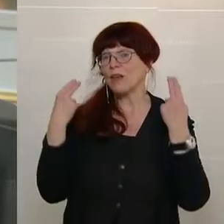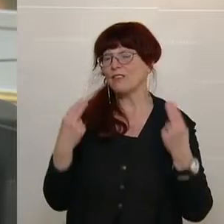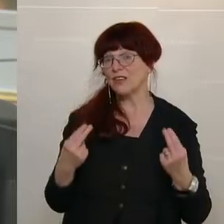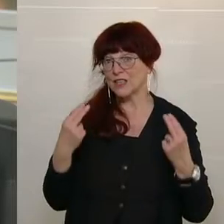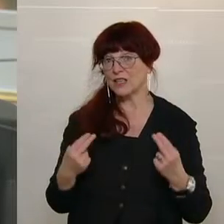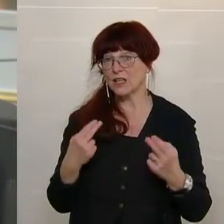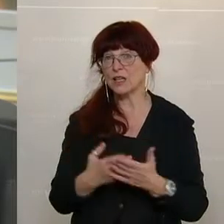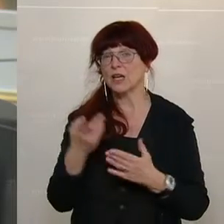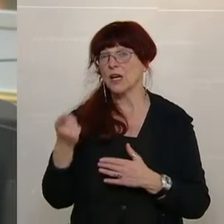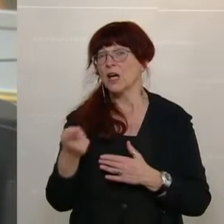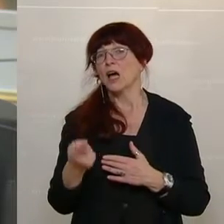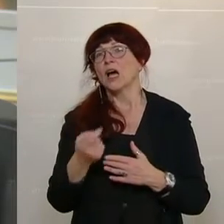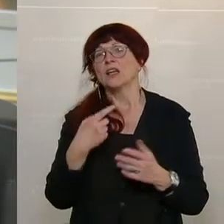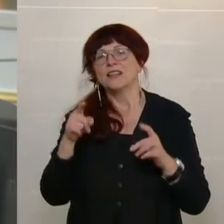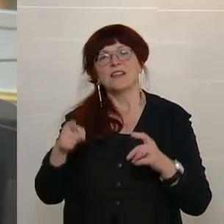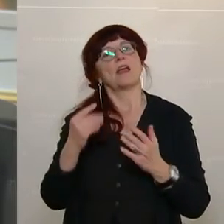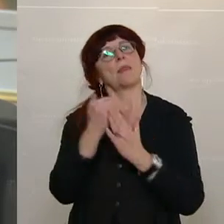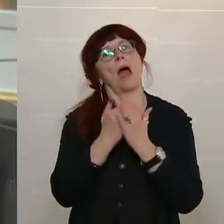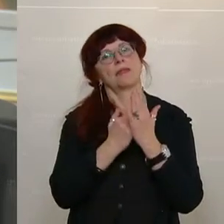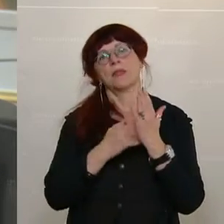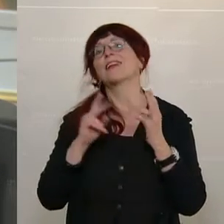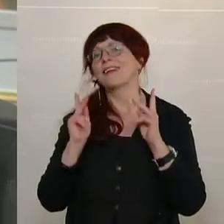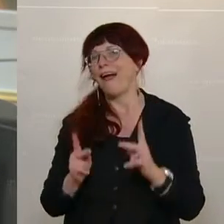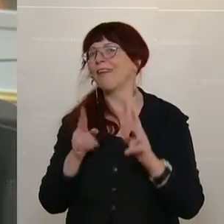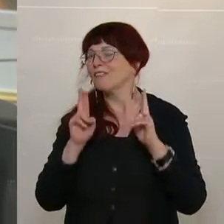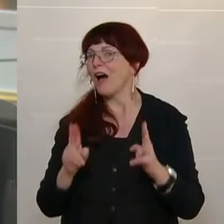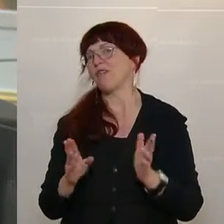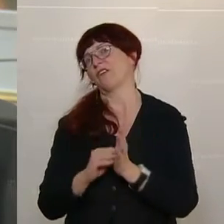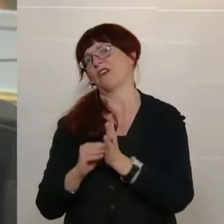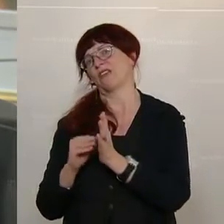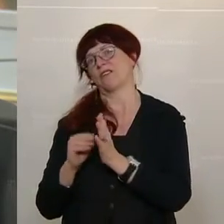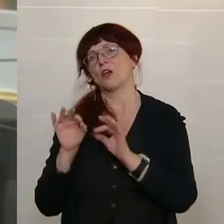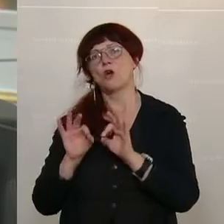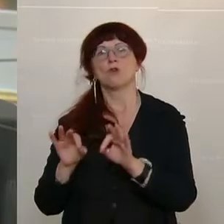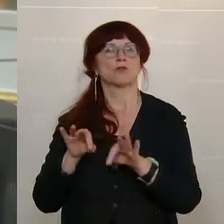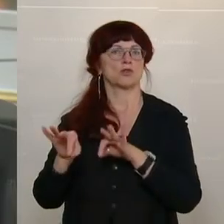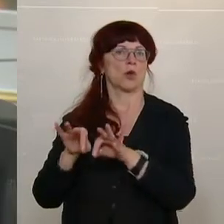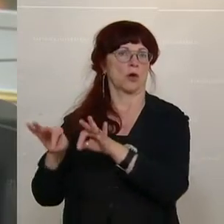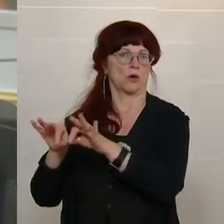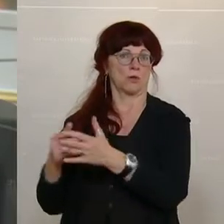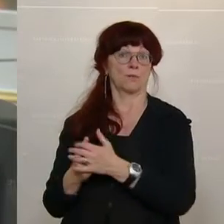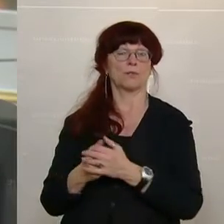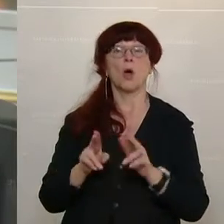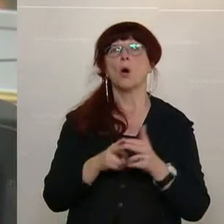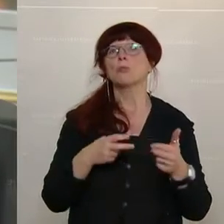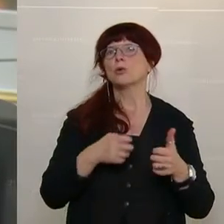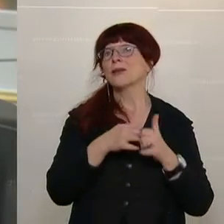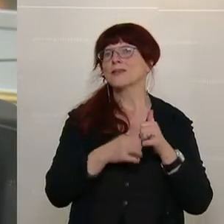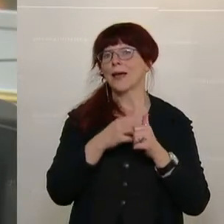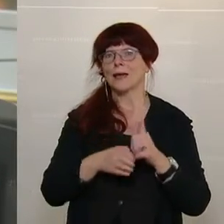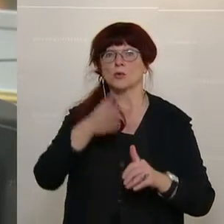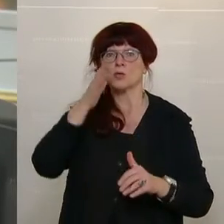der für das Gesundheitssystem wesentlichen Daten und das werden wir uns anschauen. Im Bundesrechnungsabschluss 2020